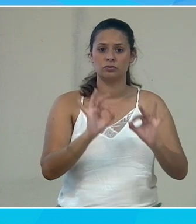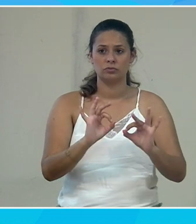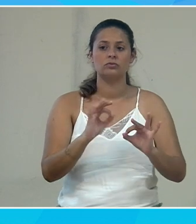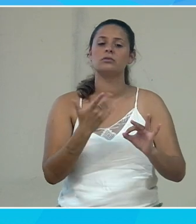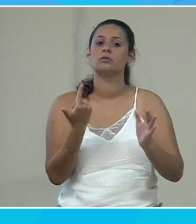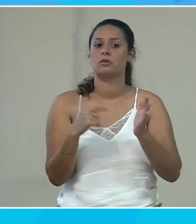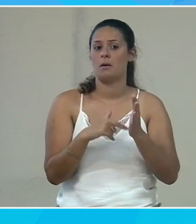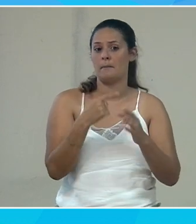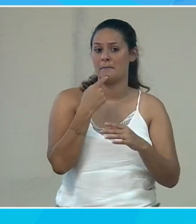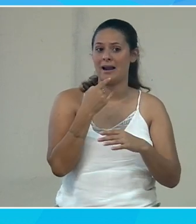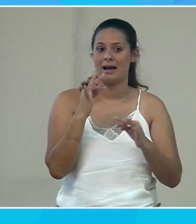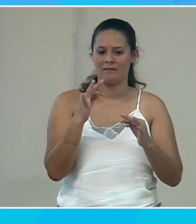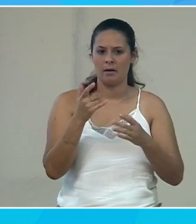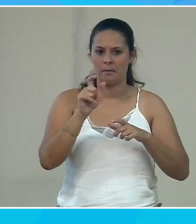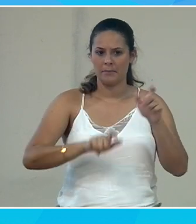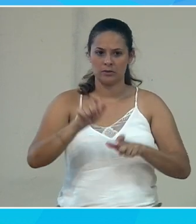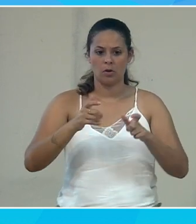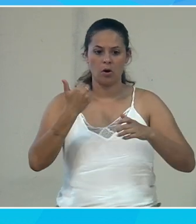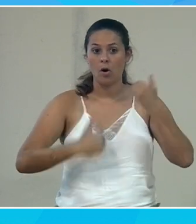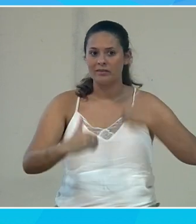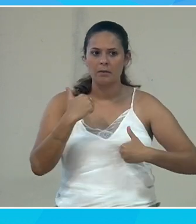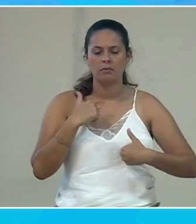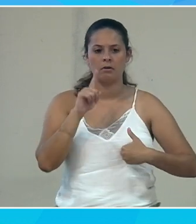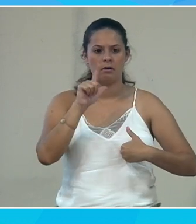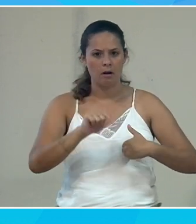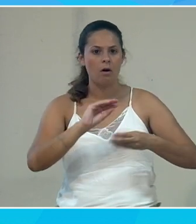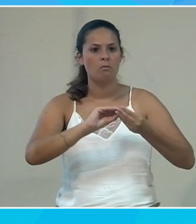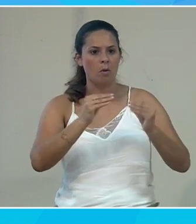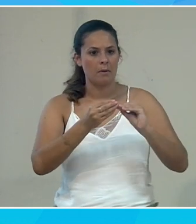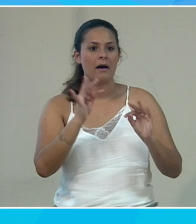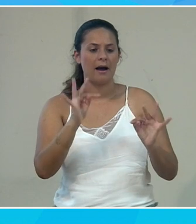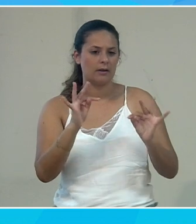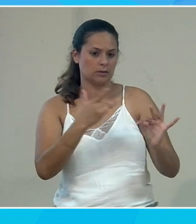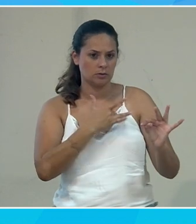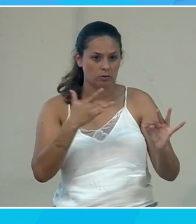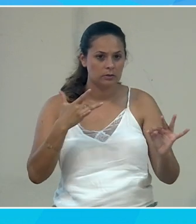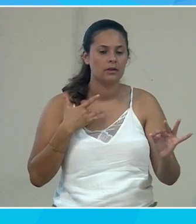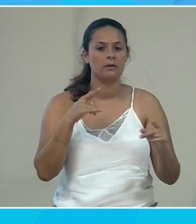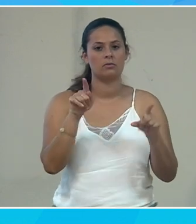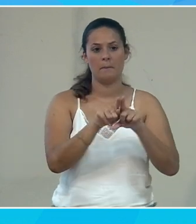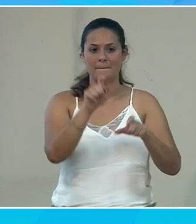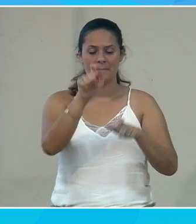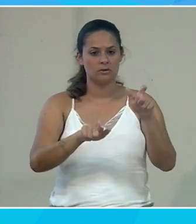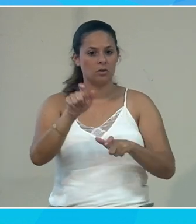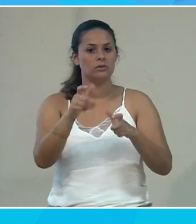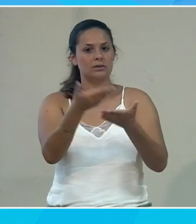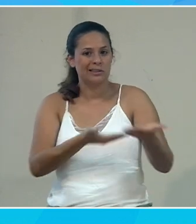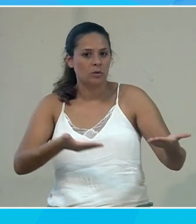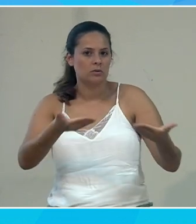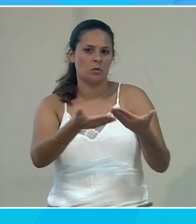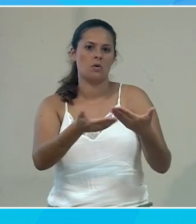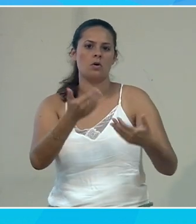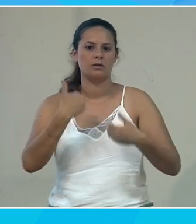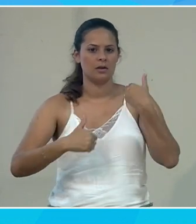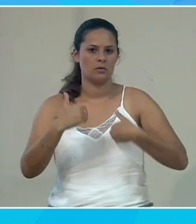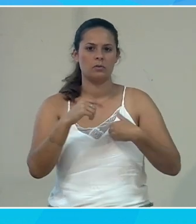si on parle de personnes handicapées, on parle souvent de personnes qui ont un problème effectivement de santé. Si on parle de personnes en situation de handicap, on n'est plus